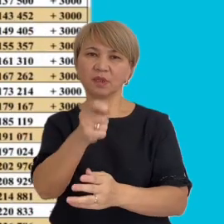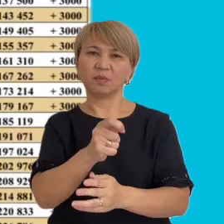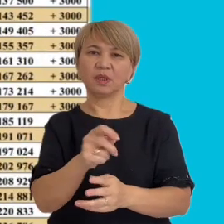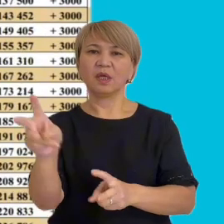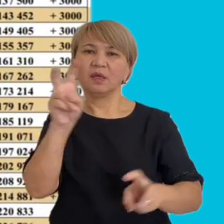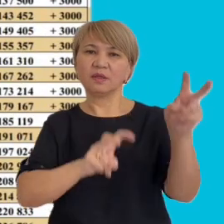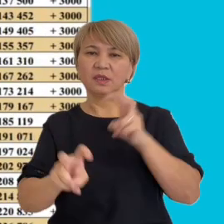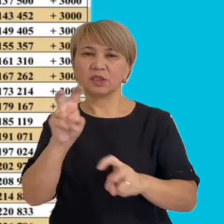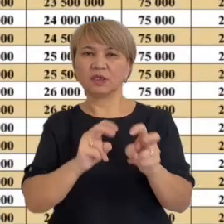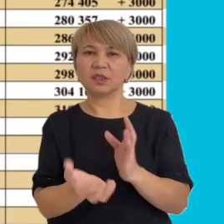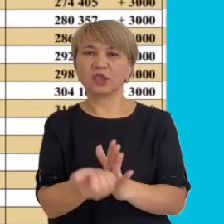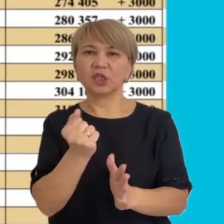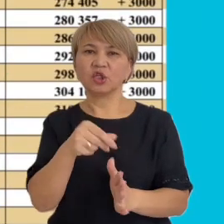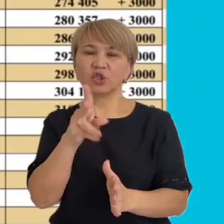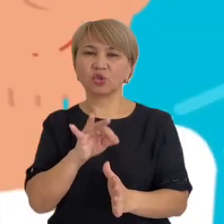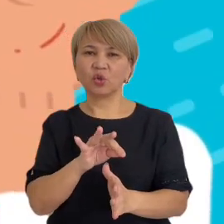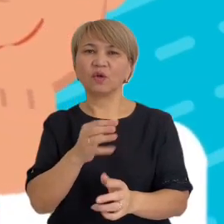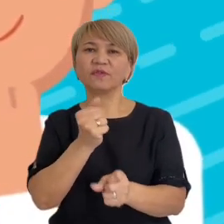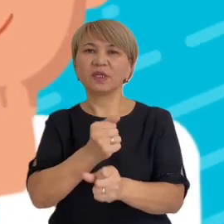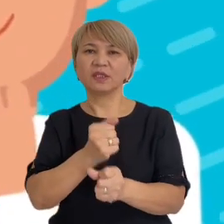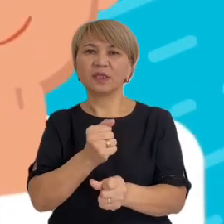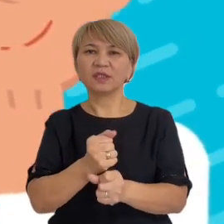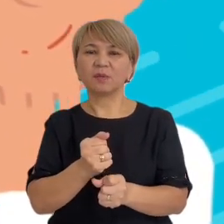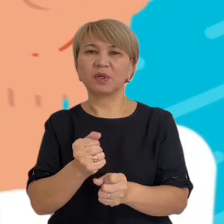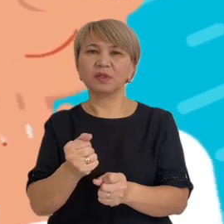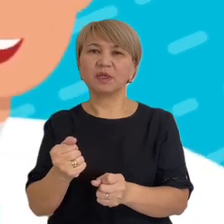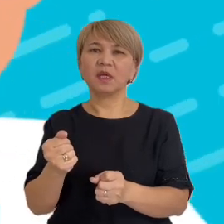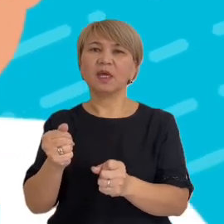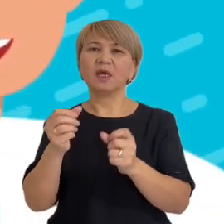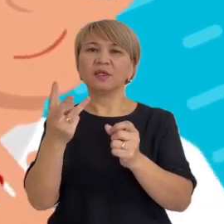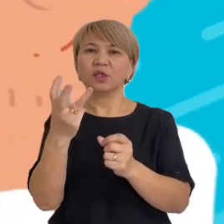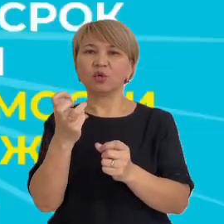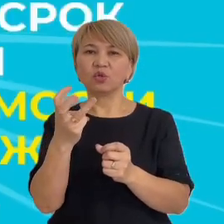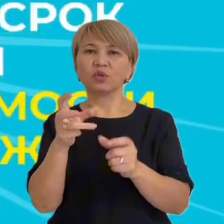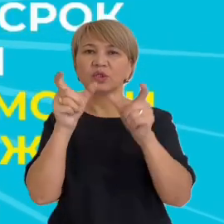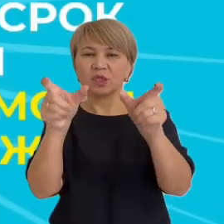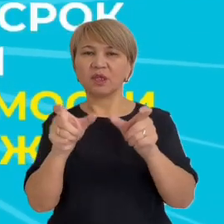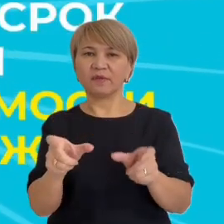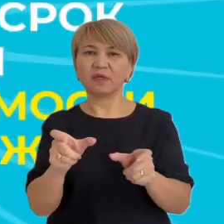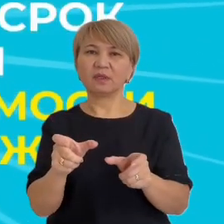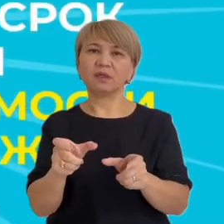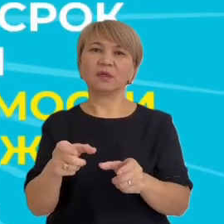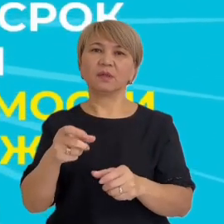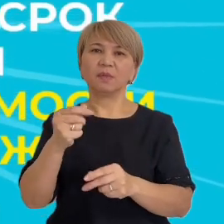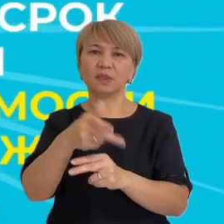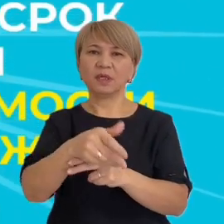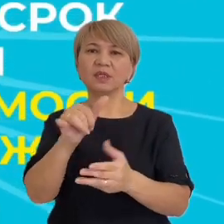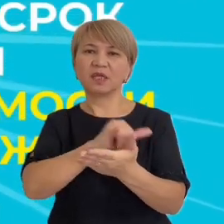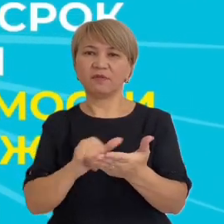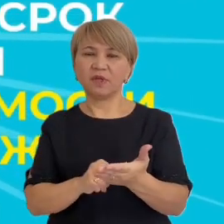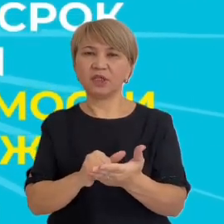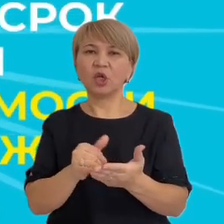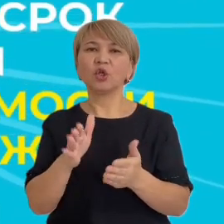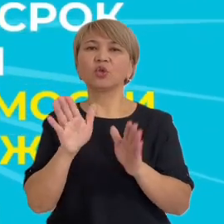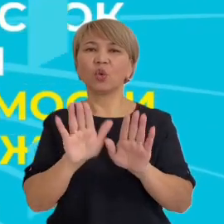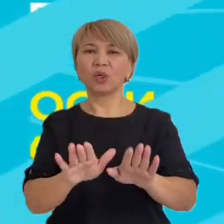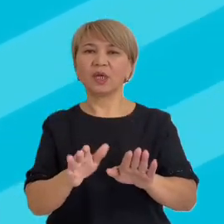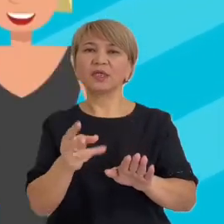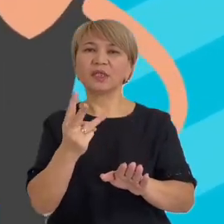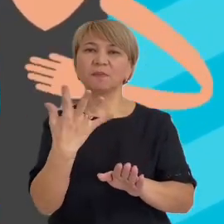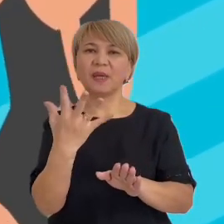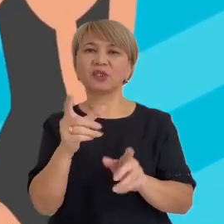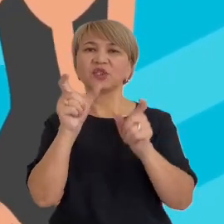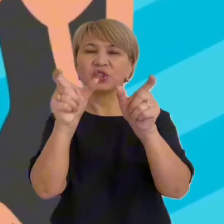установлено, что в деятельность кооператива привлечено порядка 300 вкладчиков, из которых подали заявление только 35